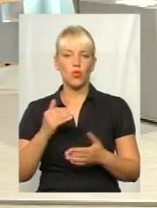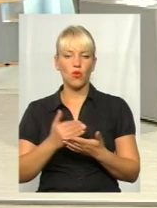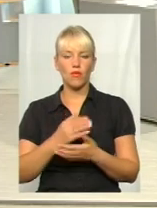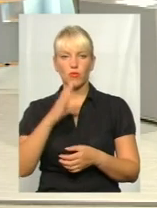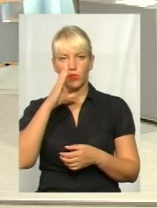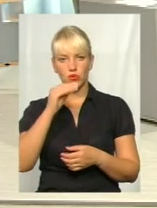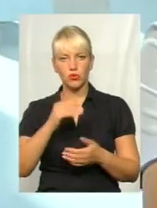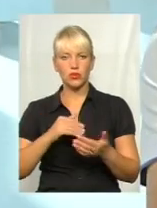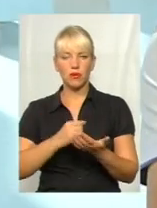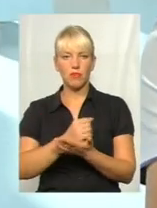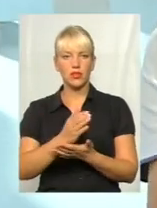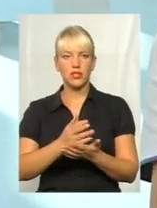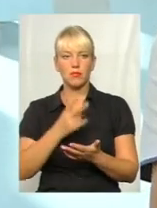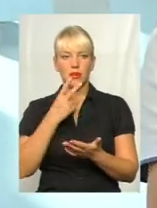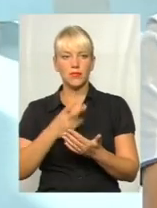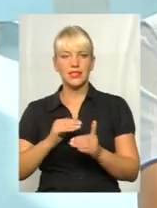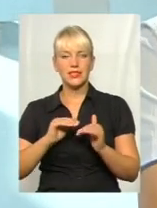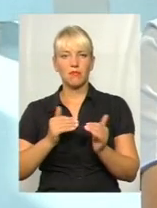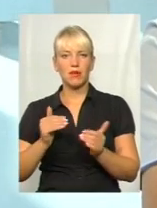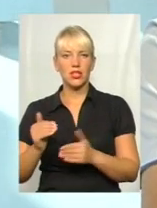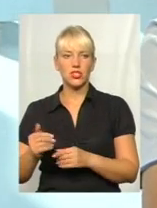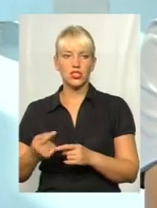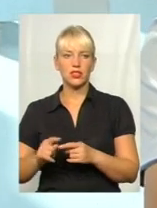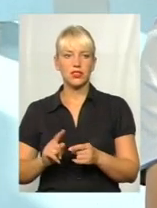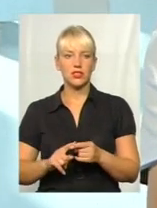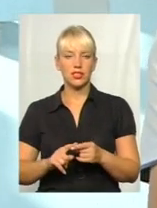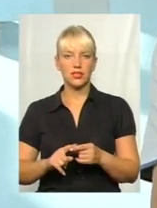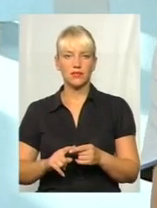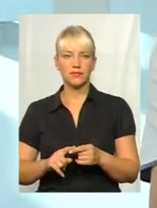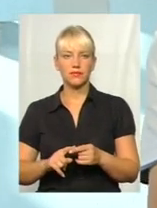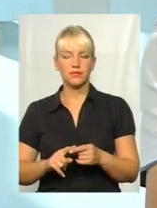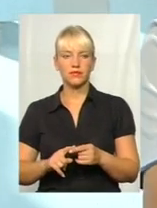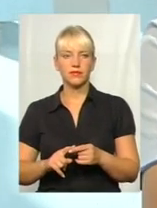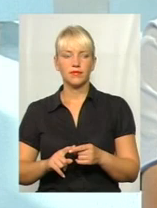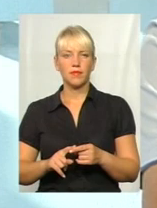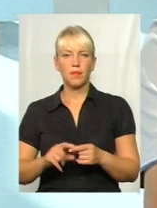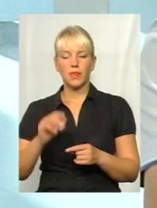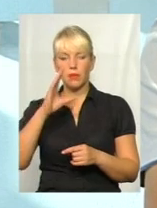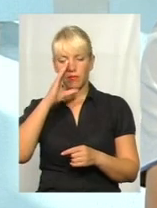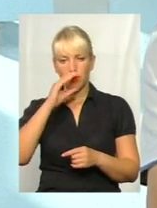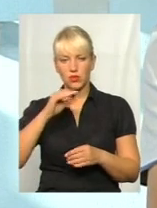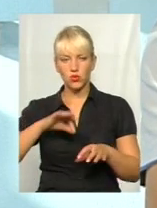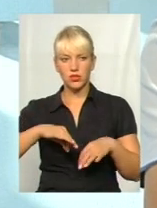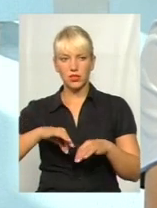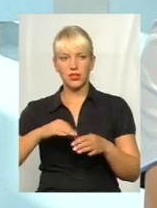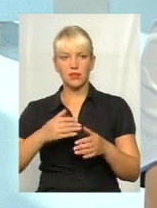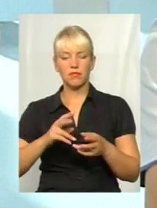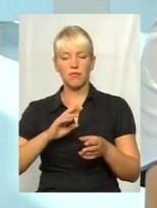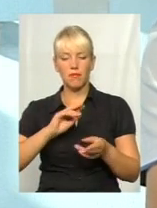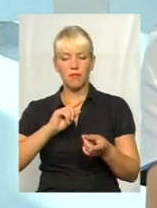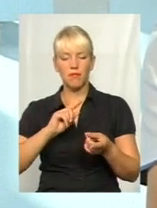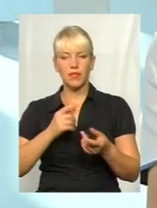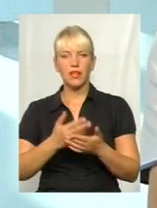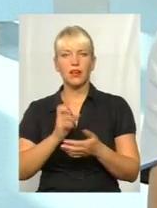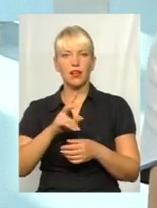собою також передбачає зменшення так називаємих цих маршрутних транспортних засобів, планно переобладнаних Sprinter,